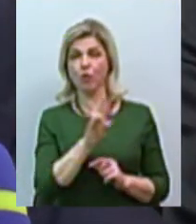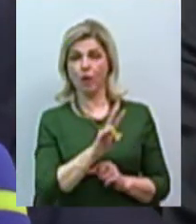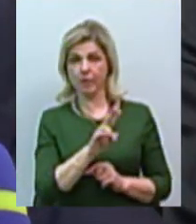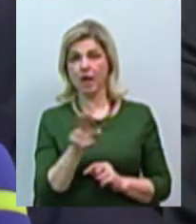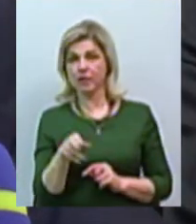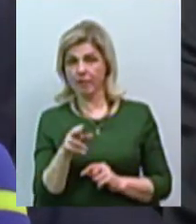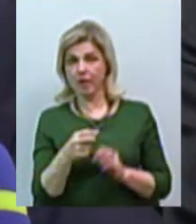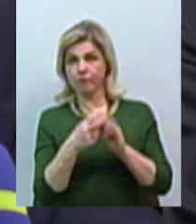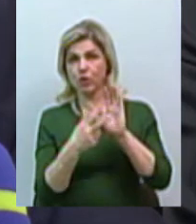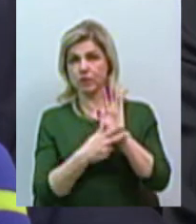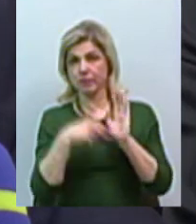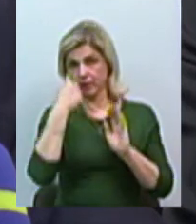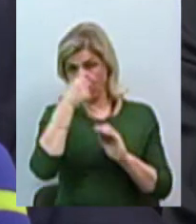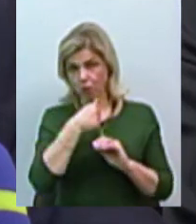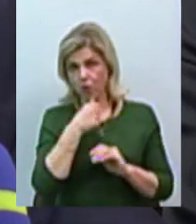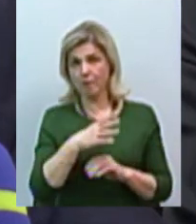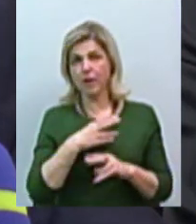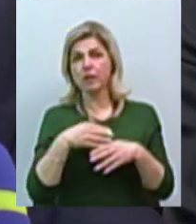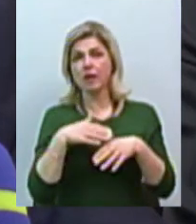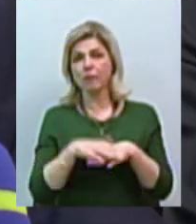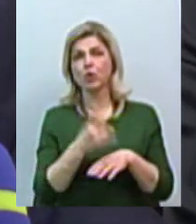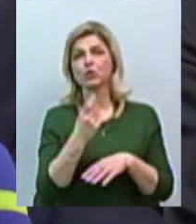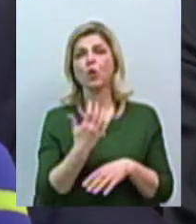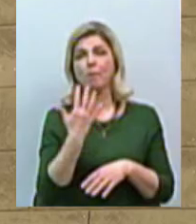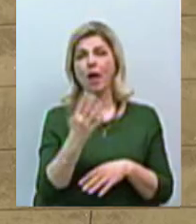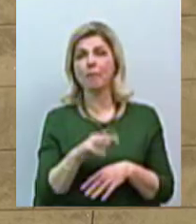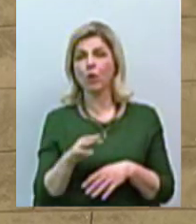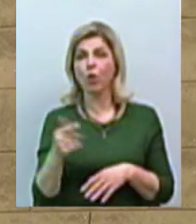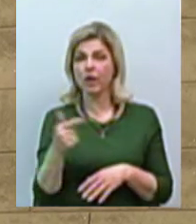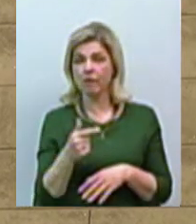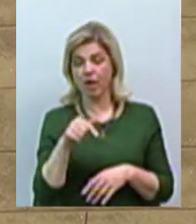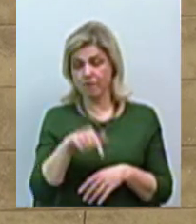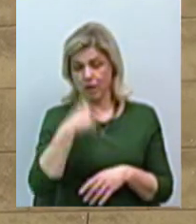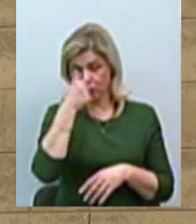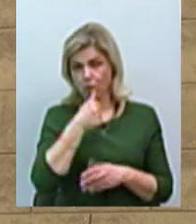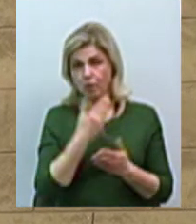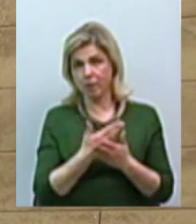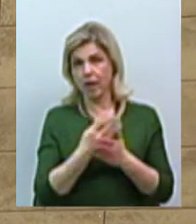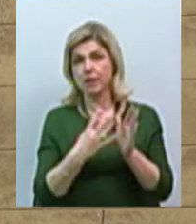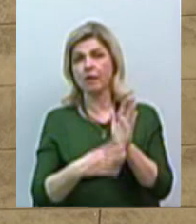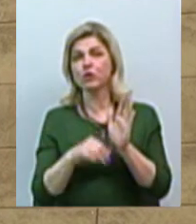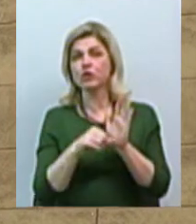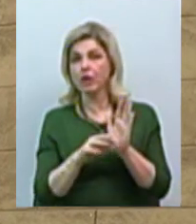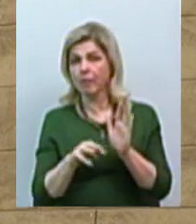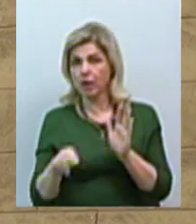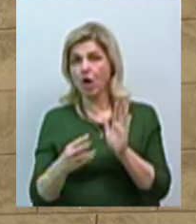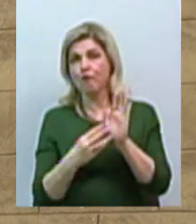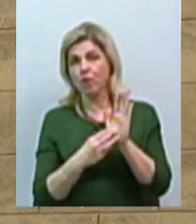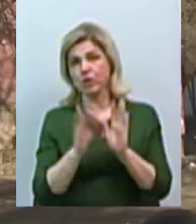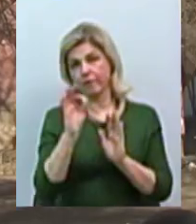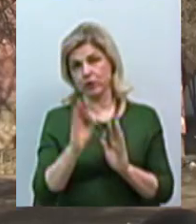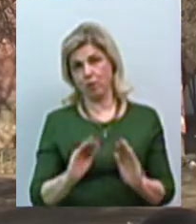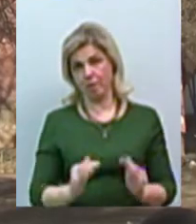2018 року споживачам було нараховано майже 105 мільйонів гривень. Цього року понад 96 мільйонів, тобто на 8%